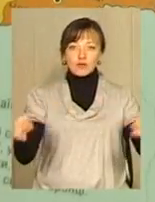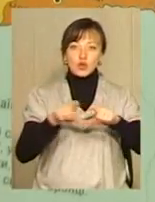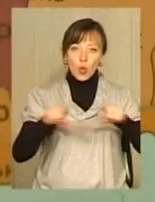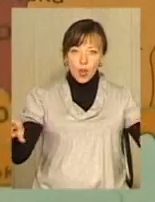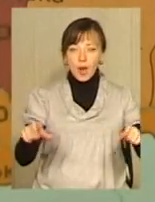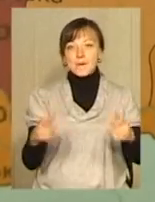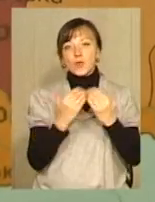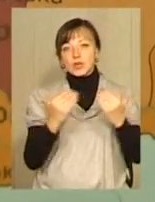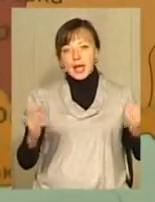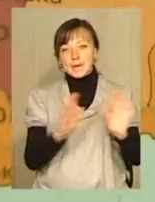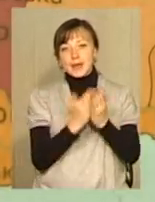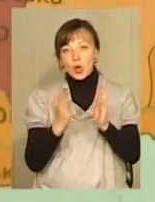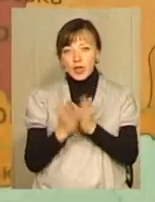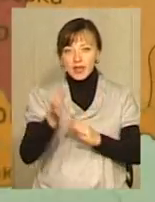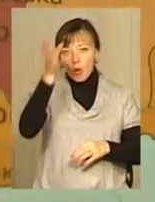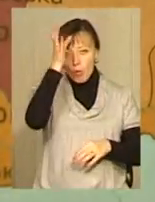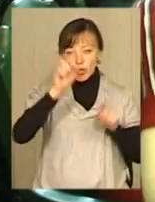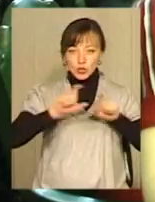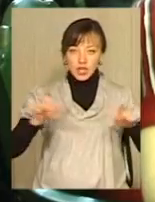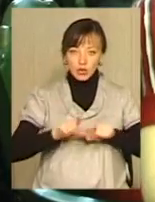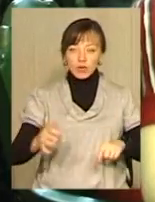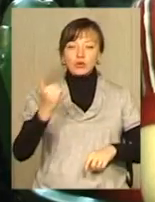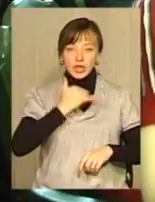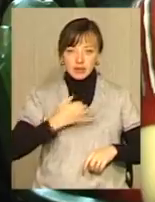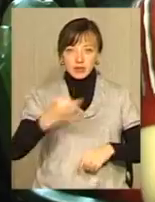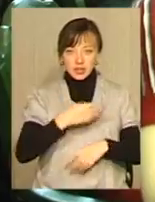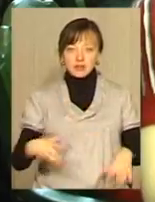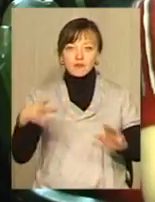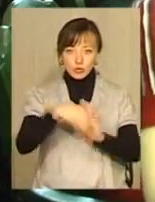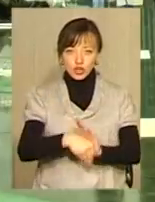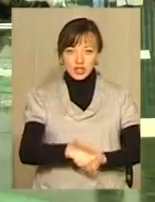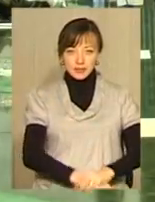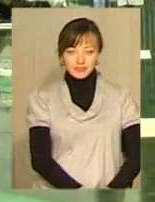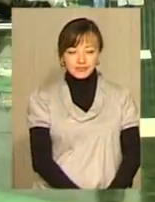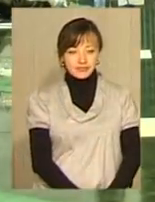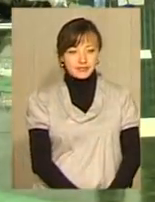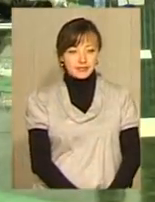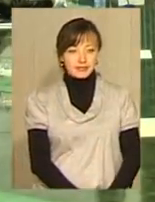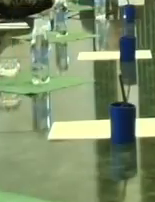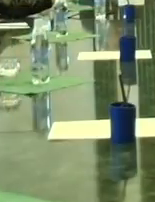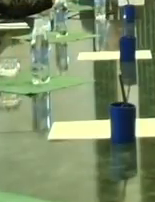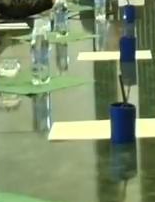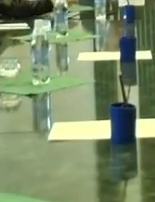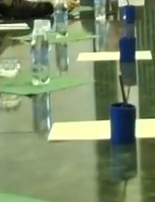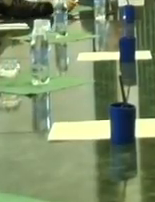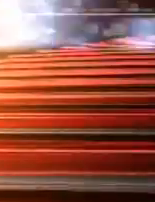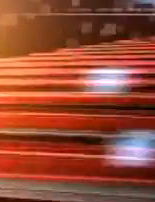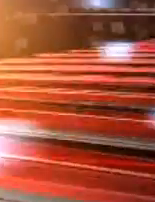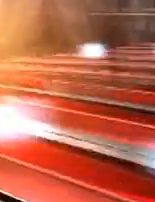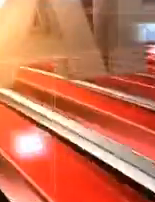музеях, бібліотеках, наукових установах, в тому числі і на Хмельниччині. Наталка Оліг, В'ячеслав Добровольський для «Подільської панорами».